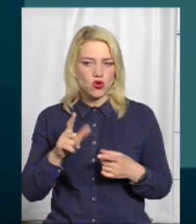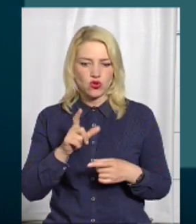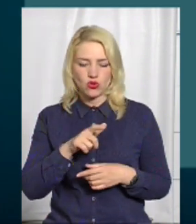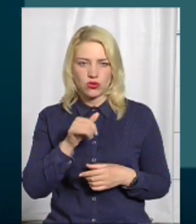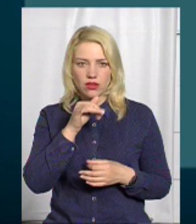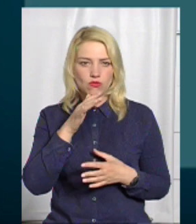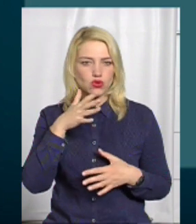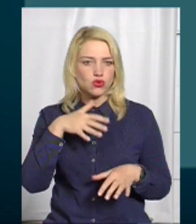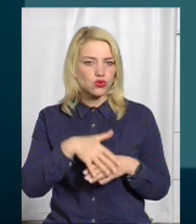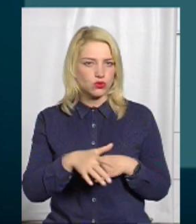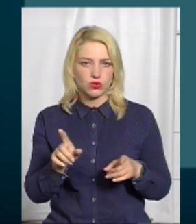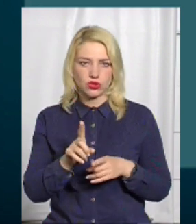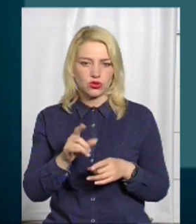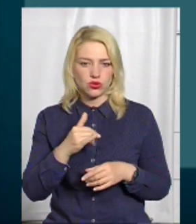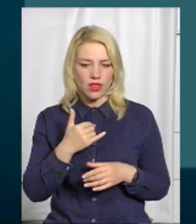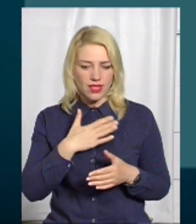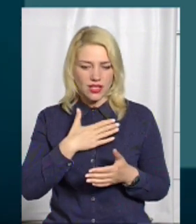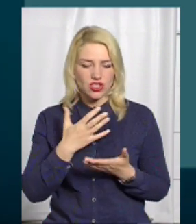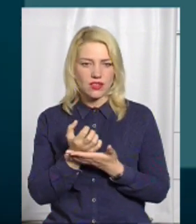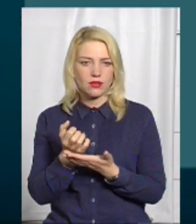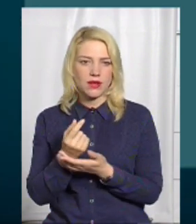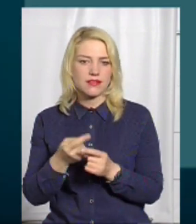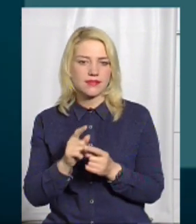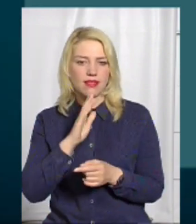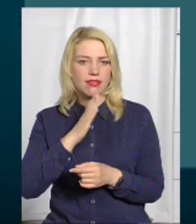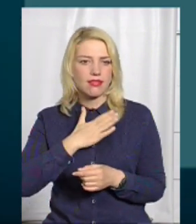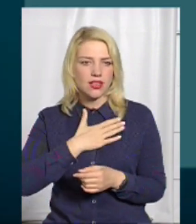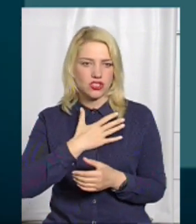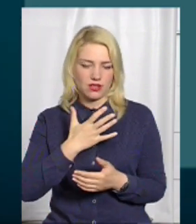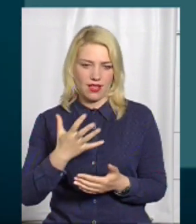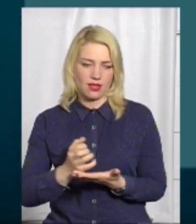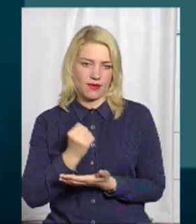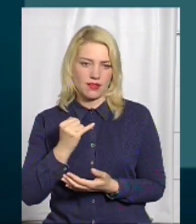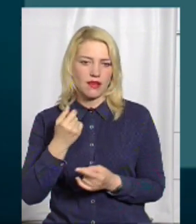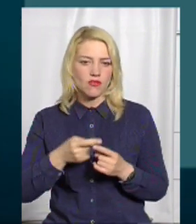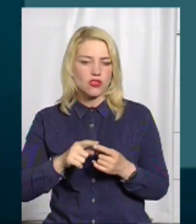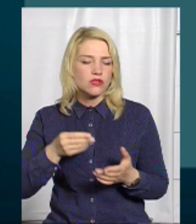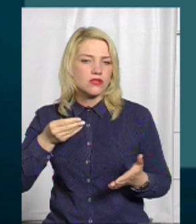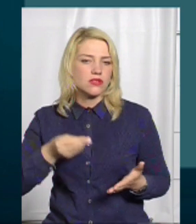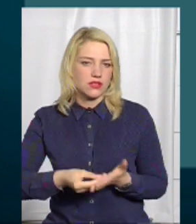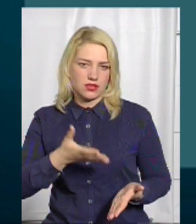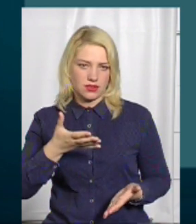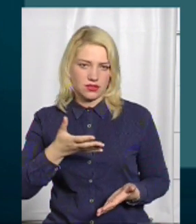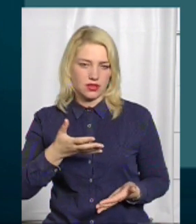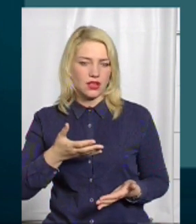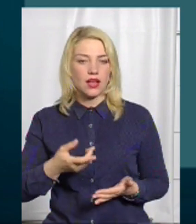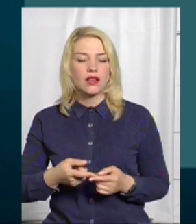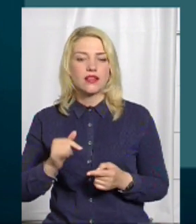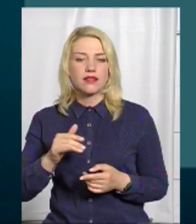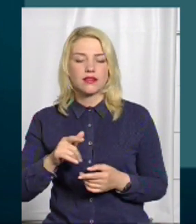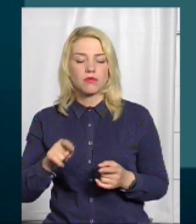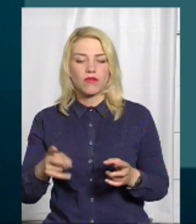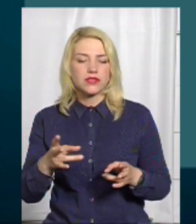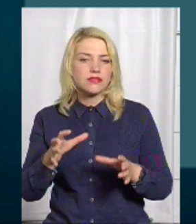можуть зрозуміти, що наше надбання це є наше надбання і воно є досить цінним. Йому ціни немає і ми маємо його